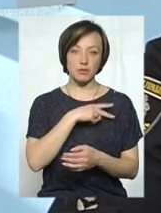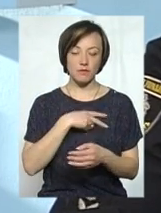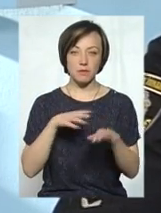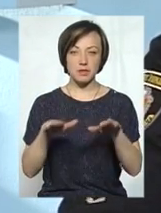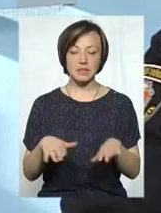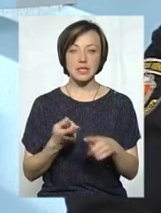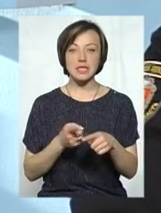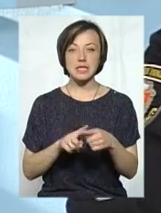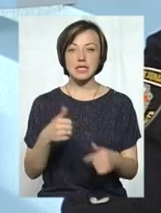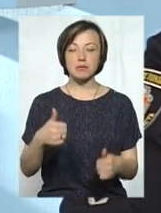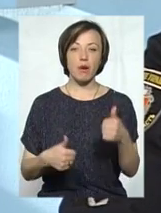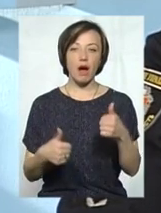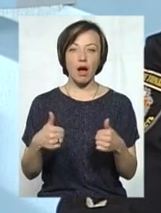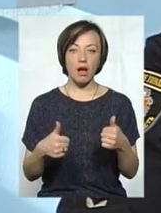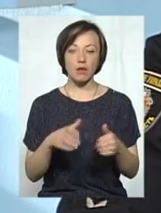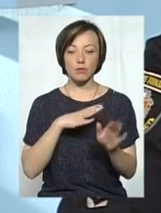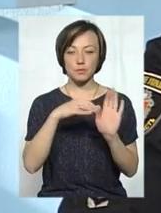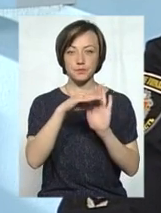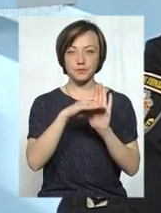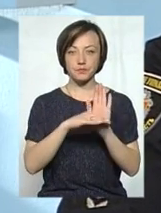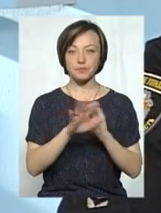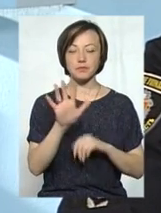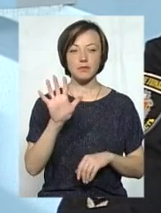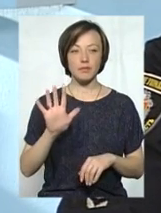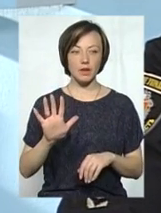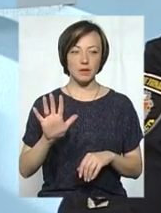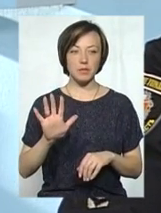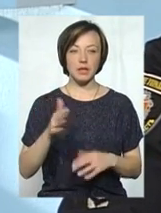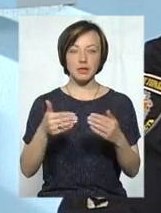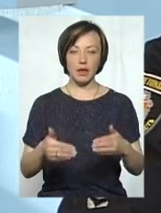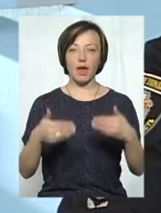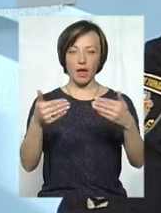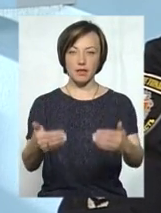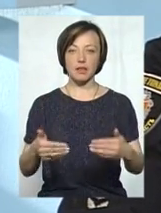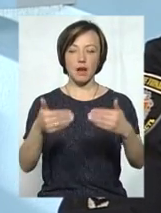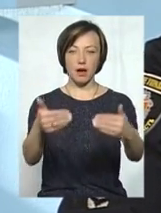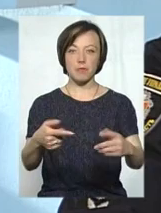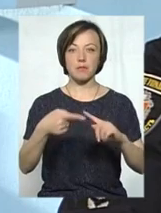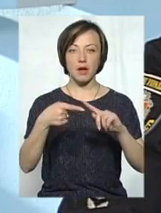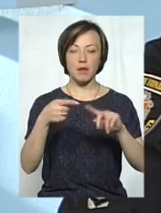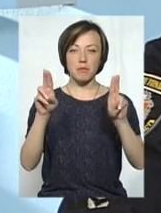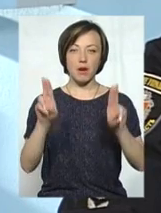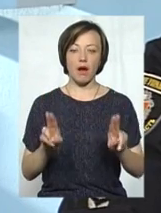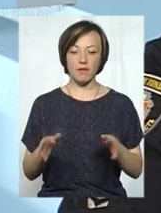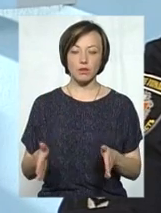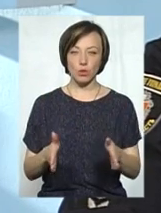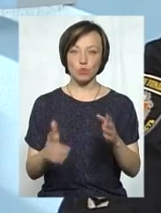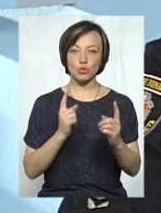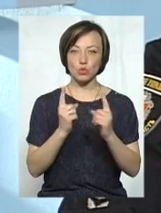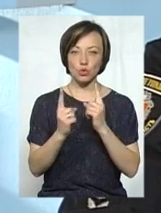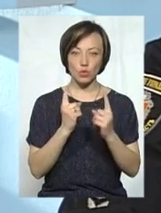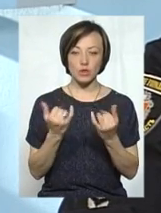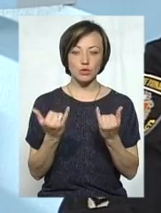Дані змагання складалися з п'яти етапів. Це були здання правил дорожнього руху. І я вважаю, що на